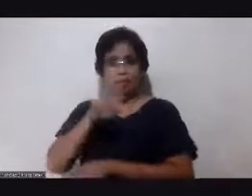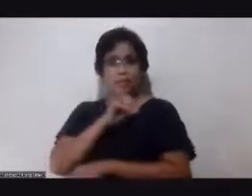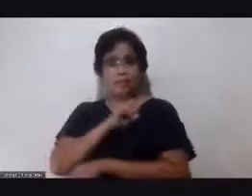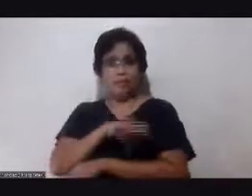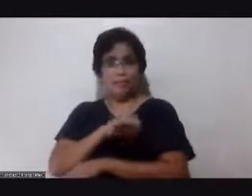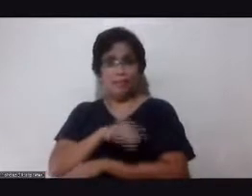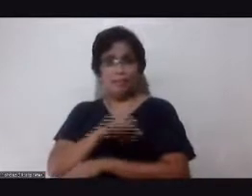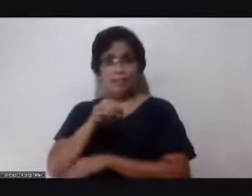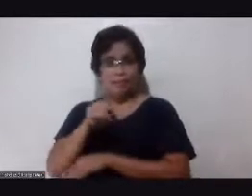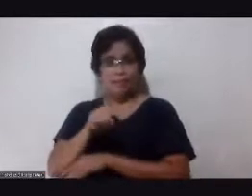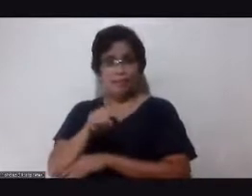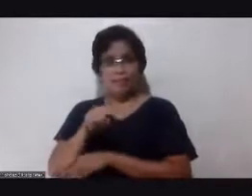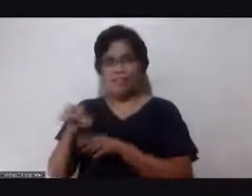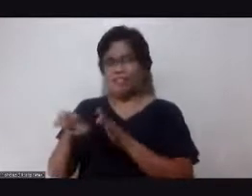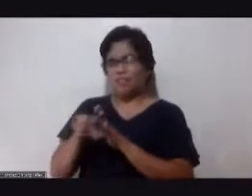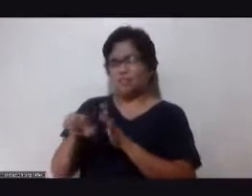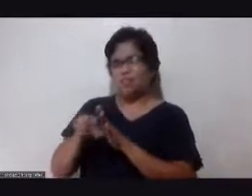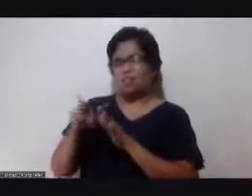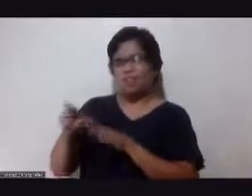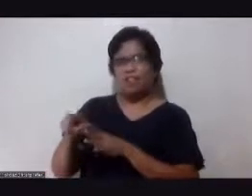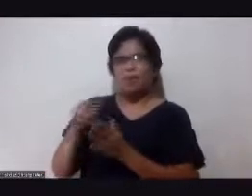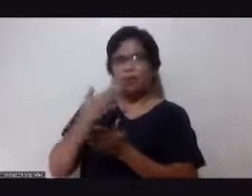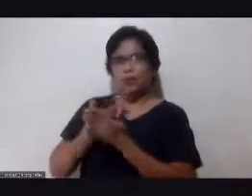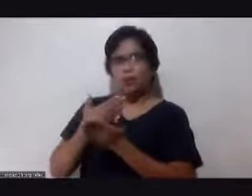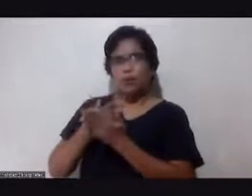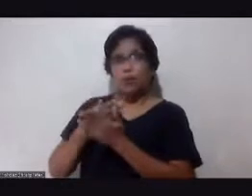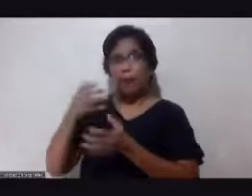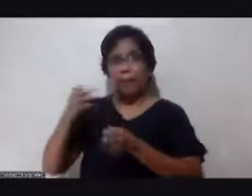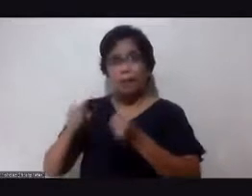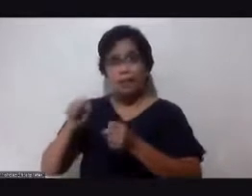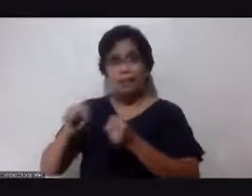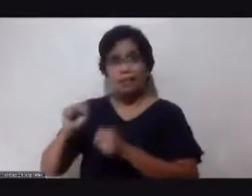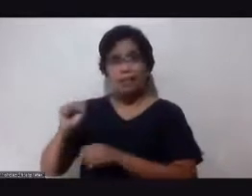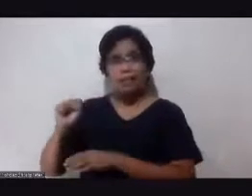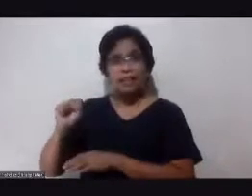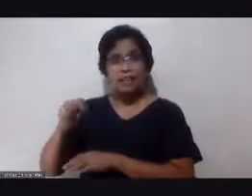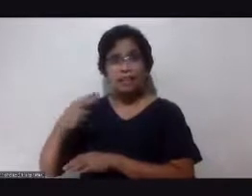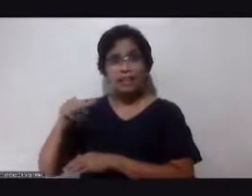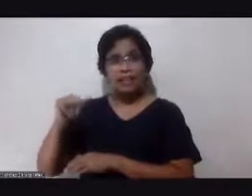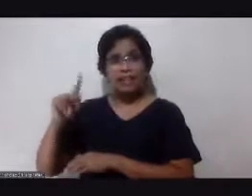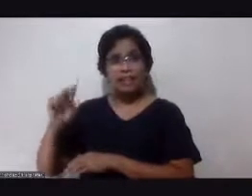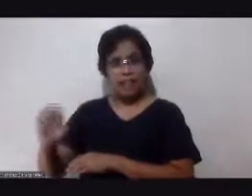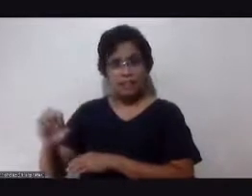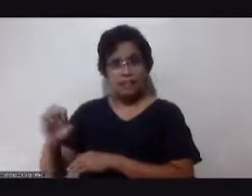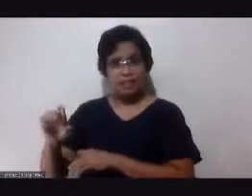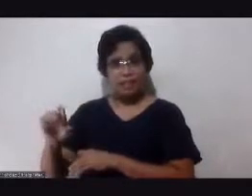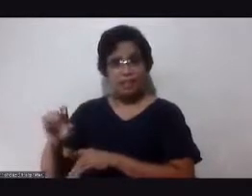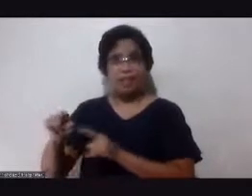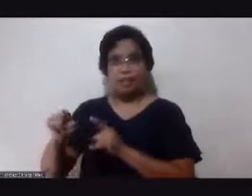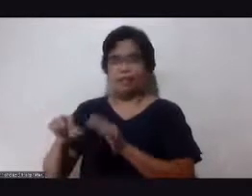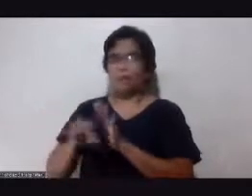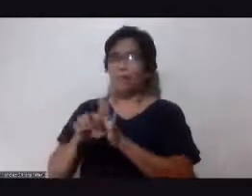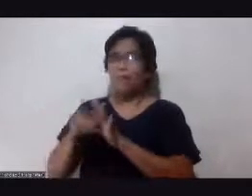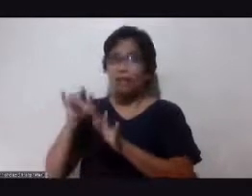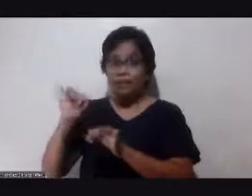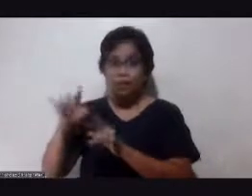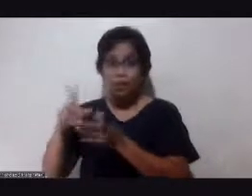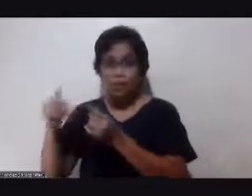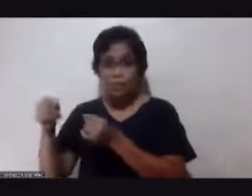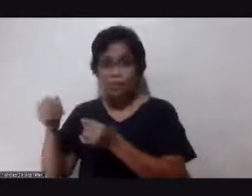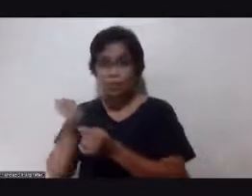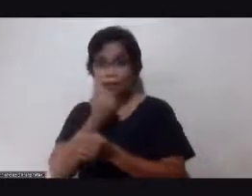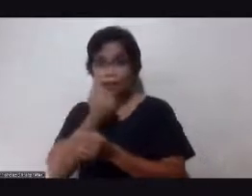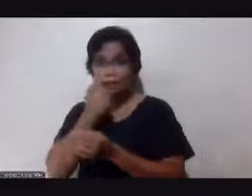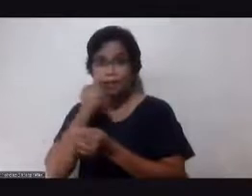yung milkshake sa yung blood sugar. O pag ginawa mo yun, mali yung impormasyon mo, mali. Diba? Anyway,